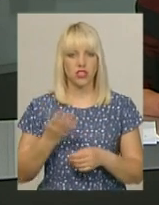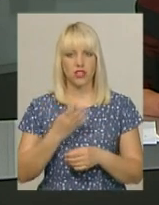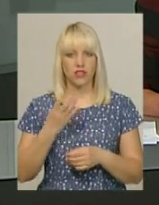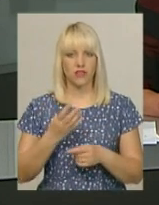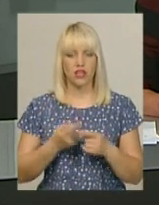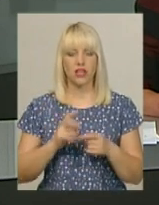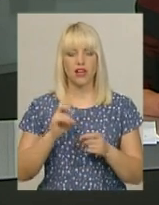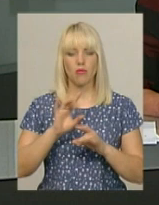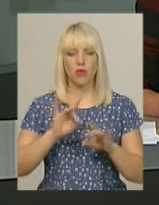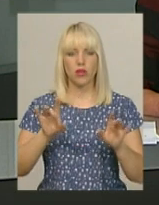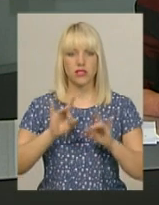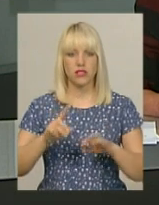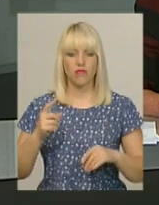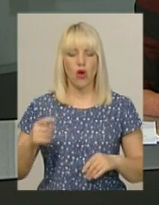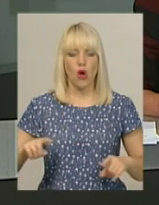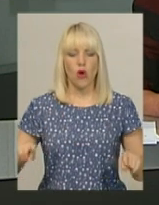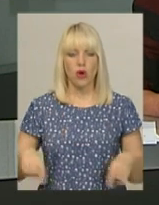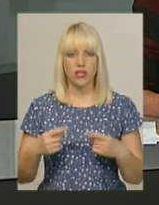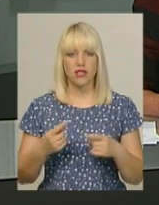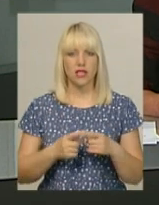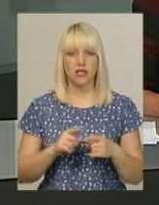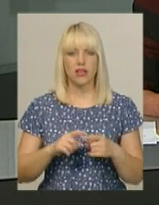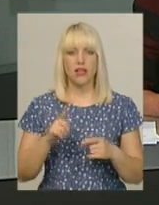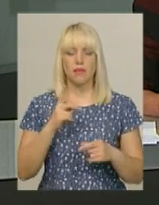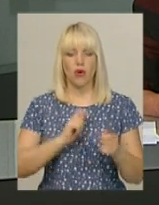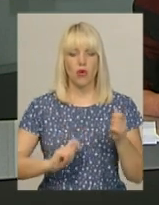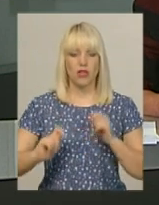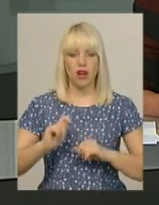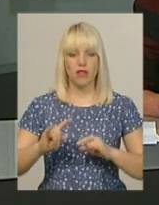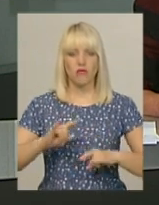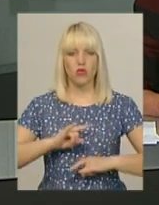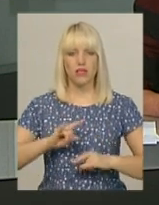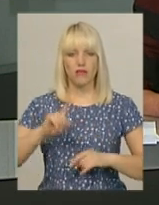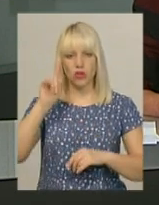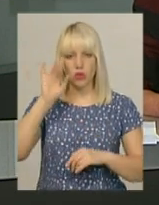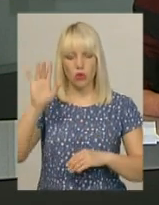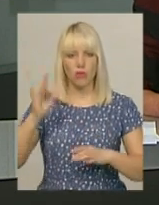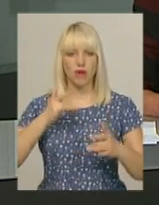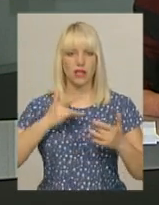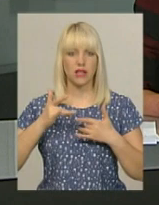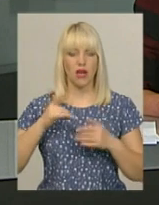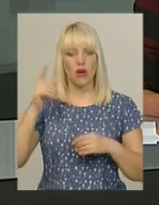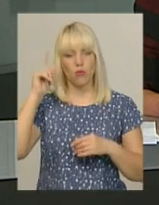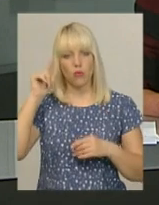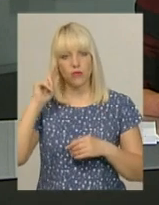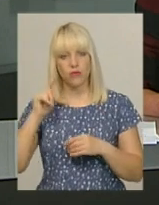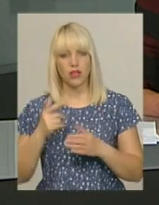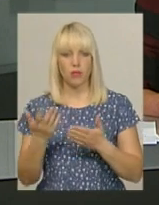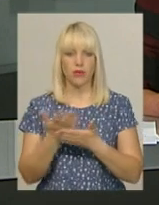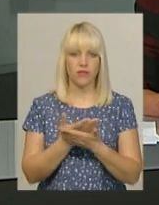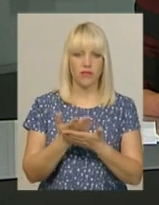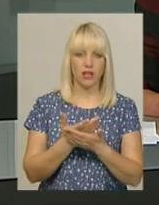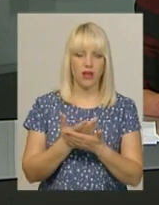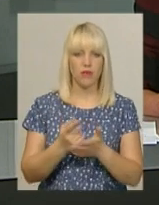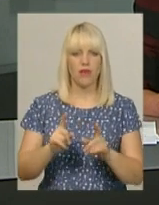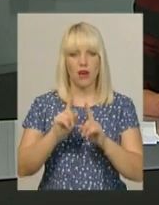організатор фестивалю Андрій Заяць, коспле – це перевдягання у костюми відомих персонажів фільмів, мультфільмів, аніме, епатажних